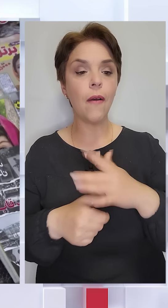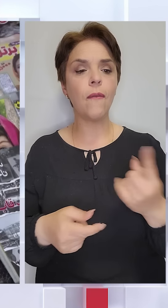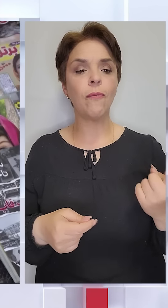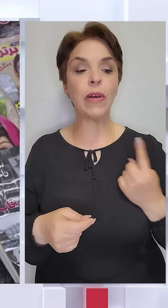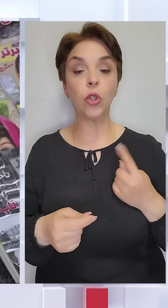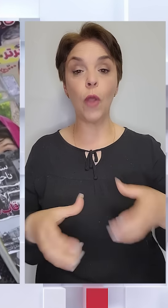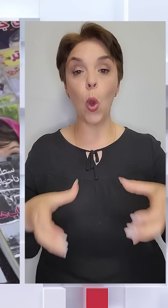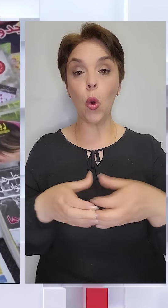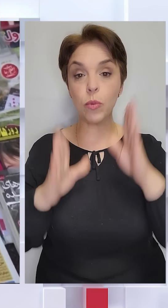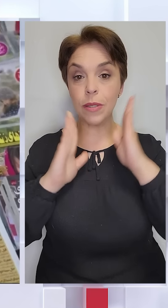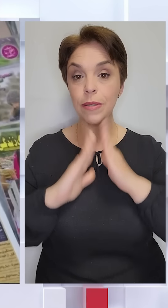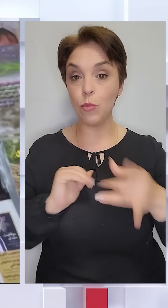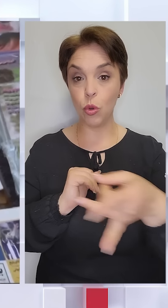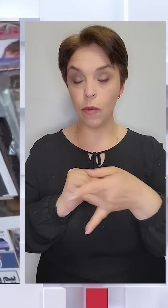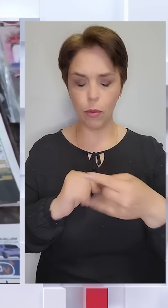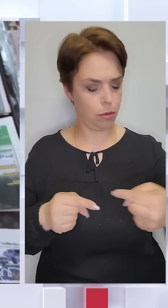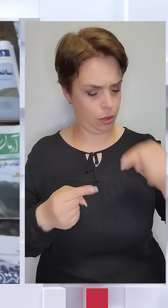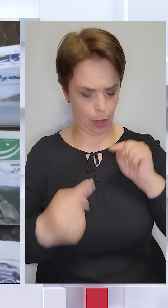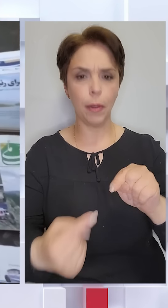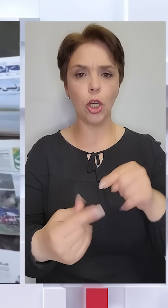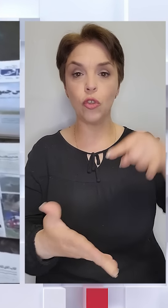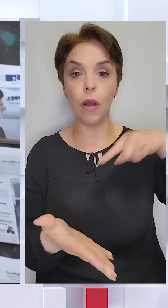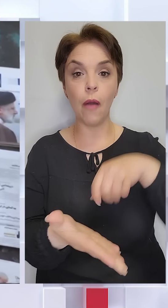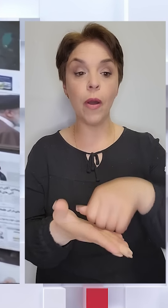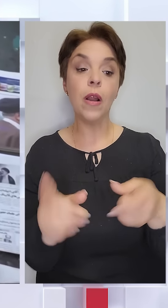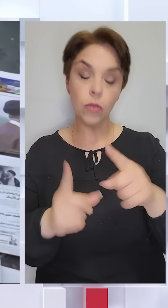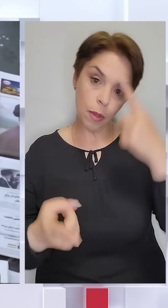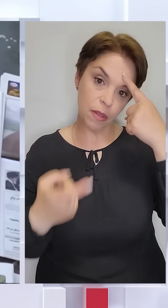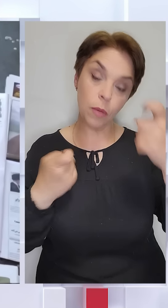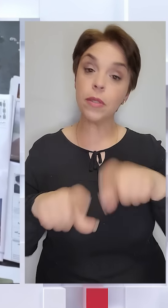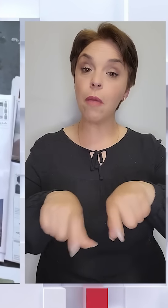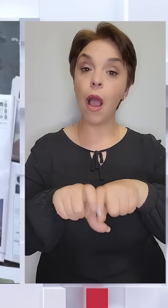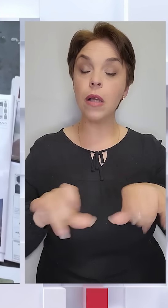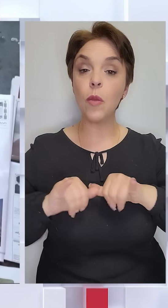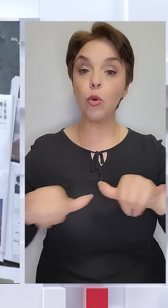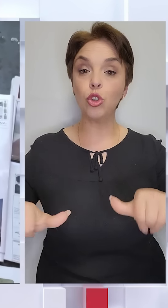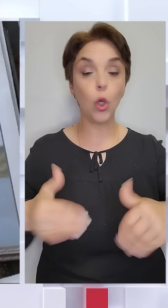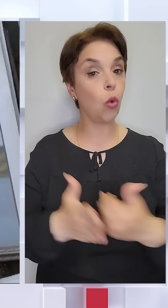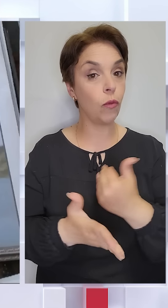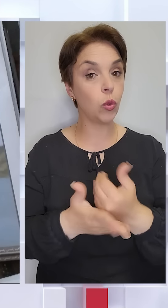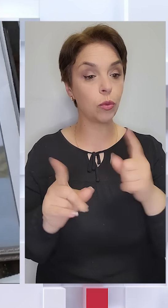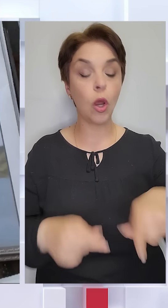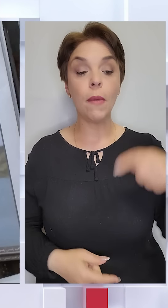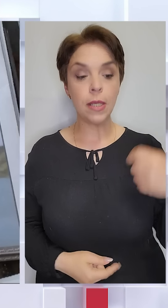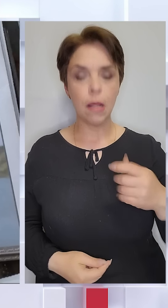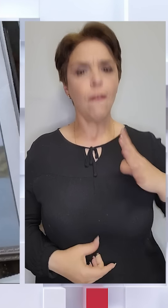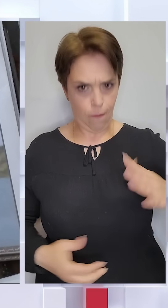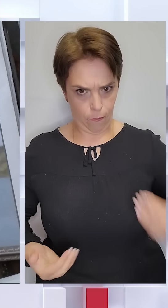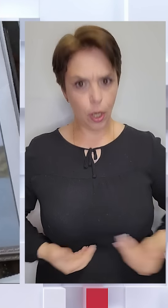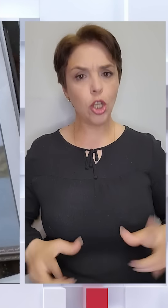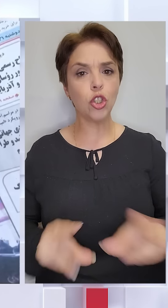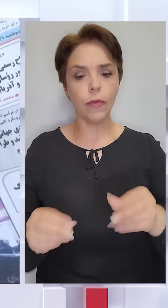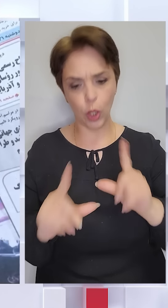Ісламської революції спершу заперечували аварію. Потім інформаційні агенції поширювали новину про те, що президент вижив і